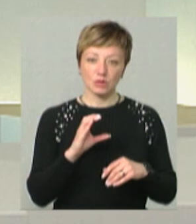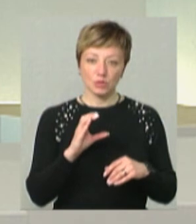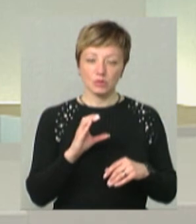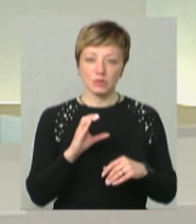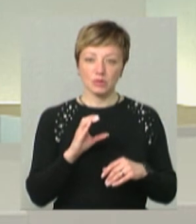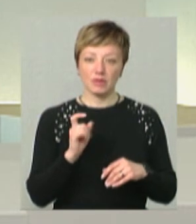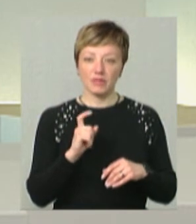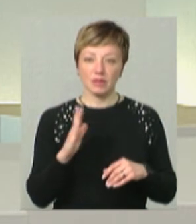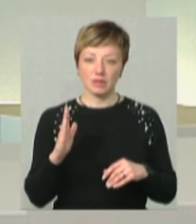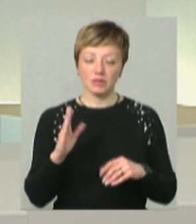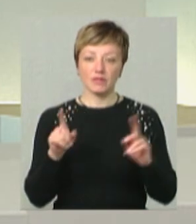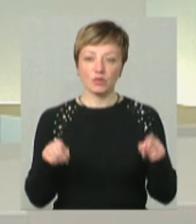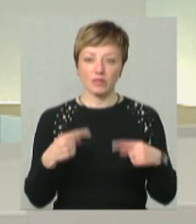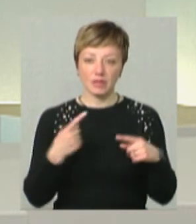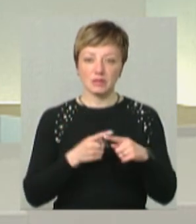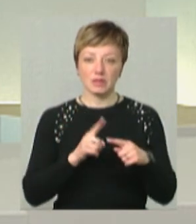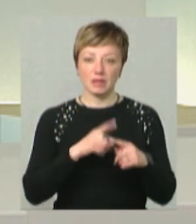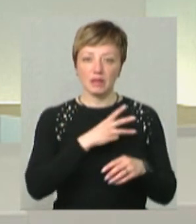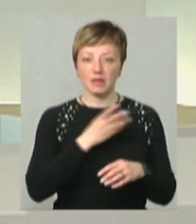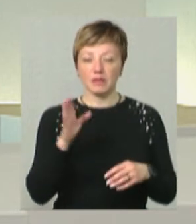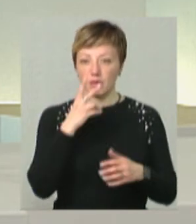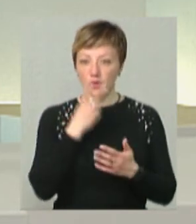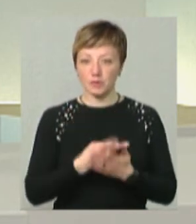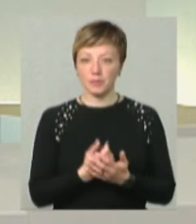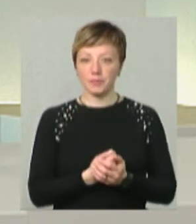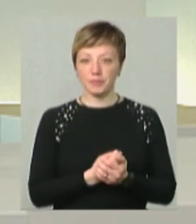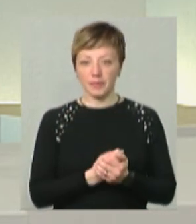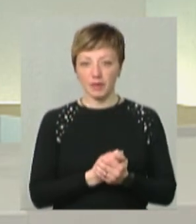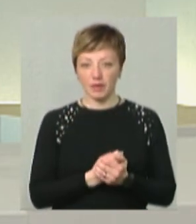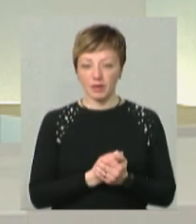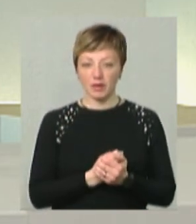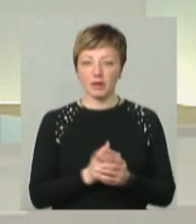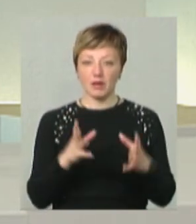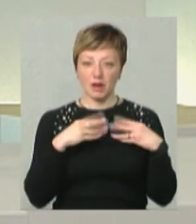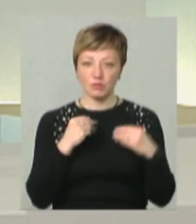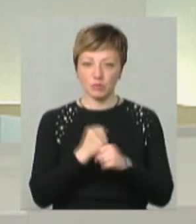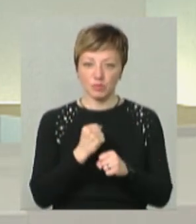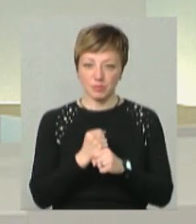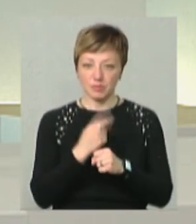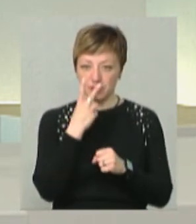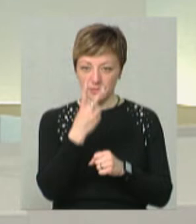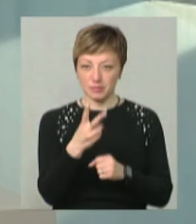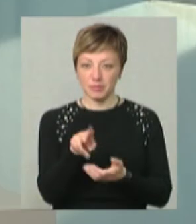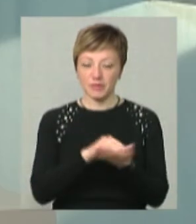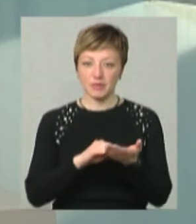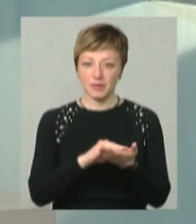хвилину-дві відновити цю енергію? Давайте я покажу. Значить, робимо разом, добре? Ага, давайте.